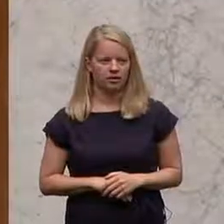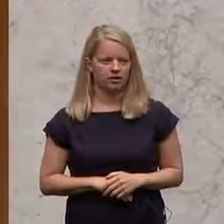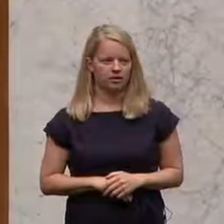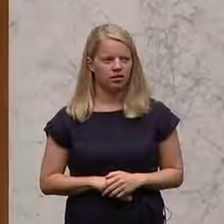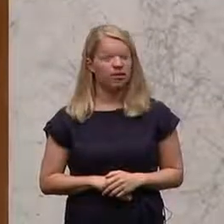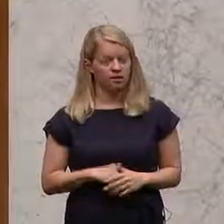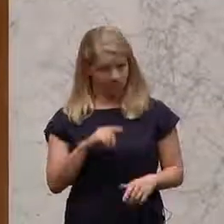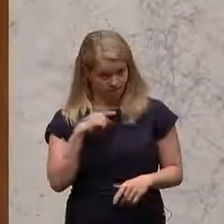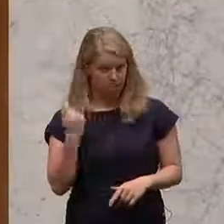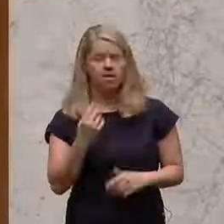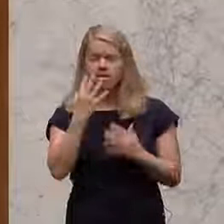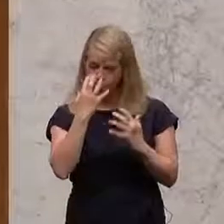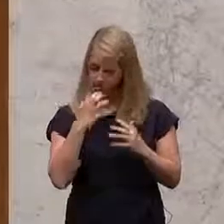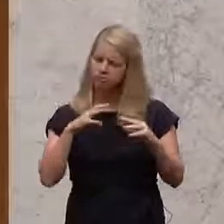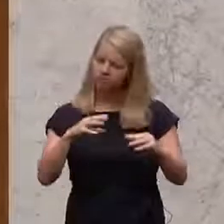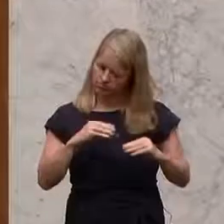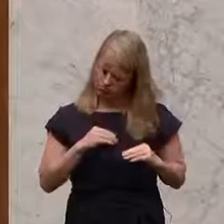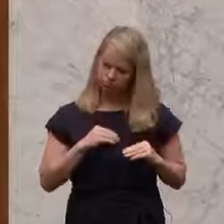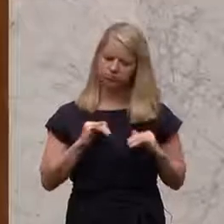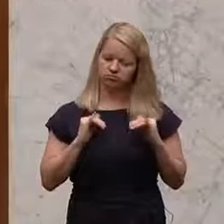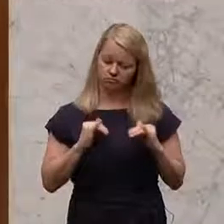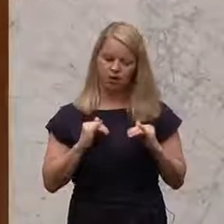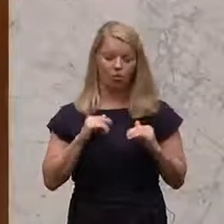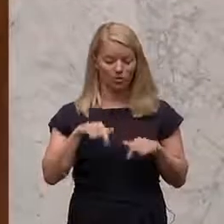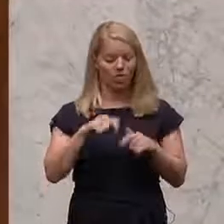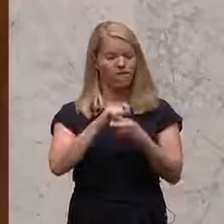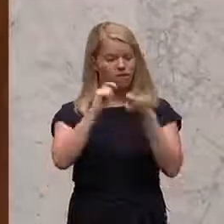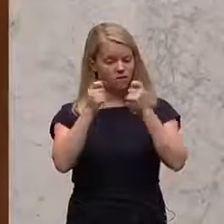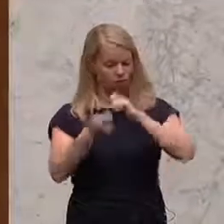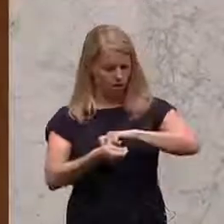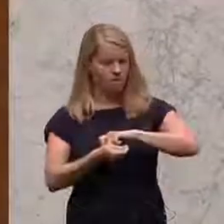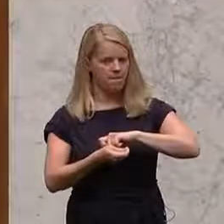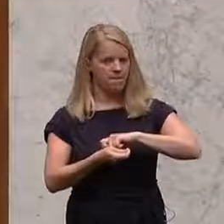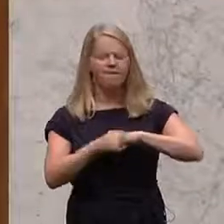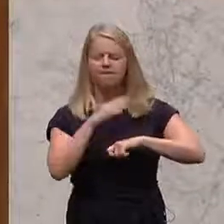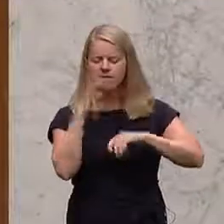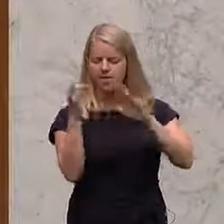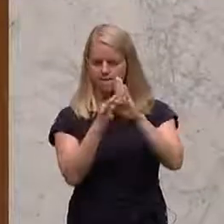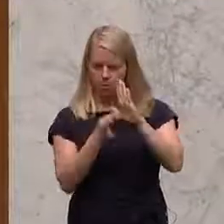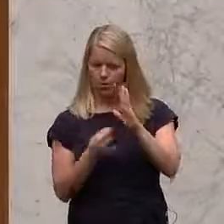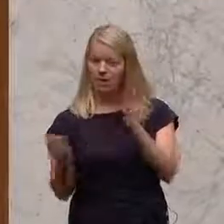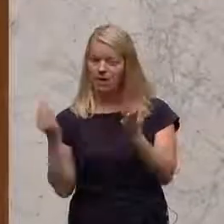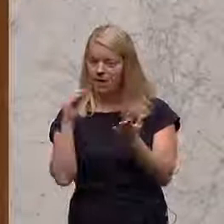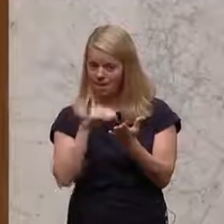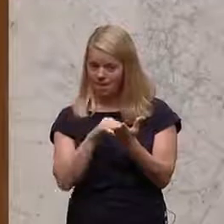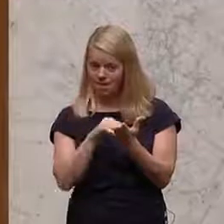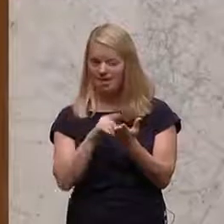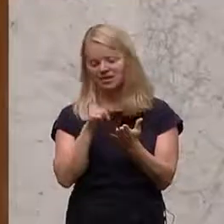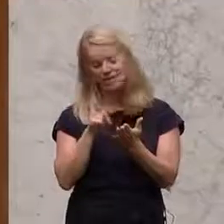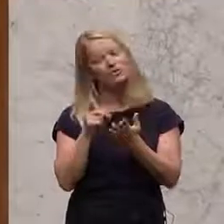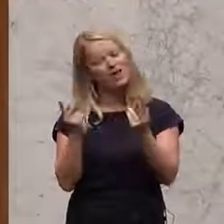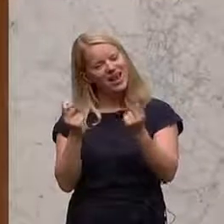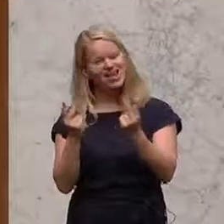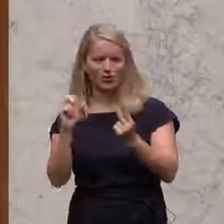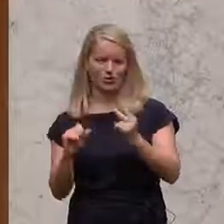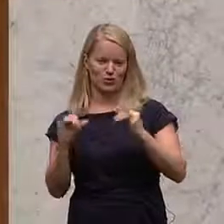vorliegenden Reform ist einiges drin, noch vieles fällt, aber es ist einiges drin, was in die Richtung Südtirol